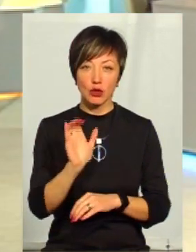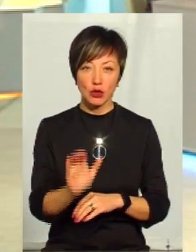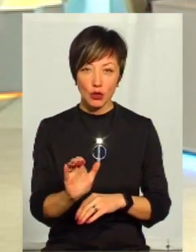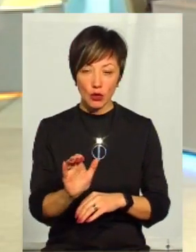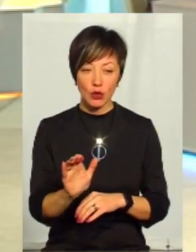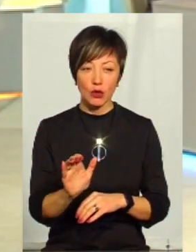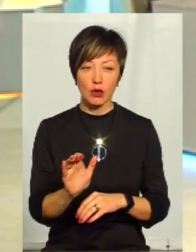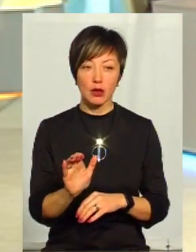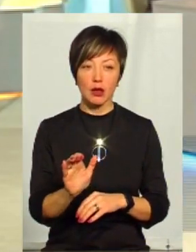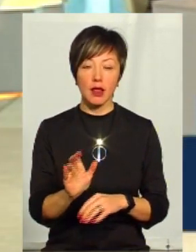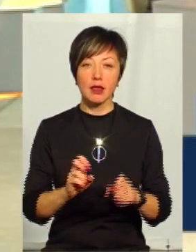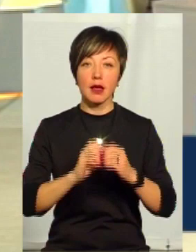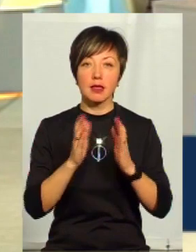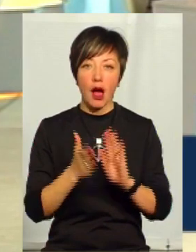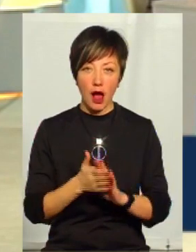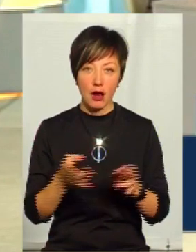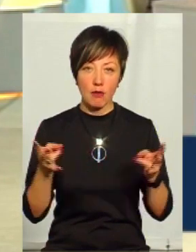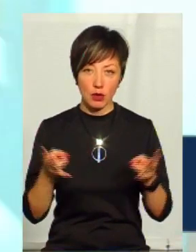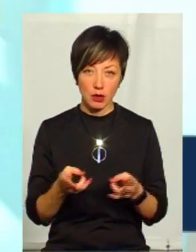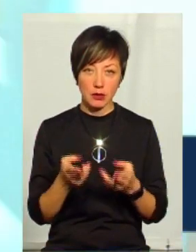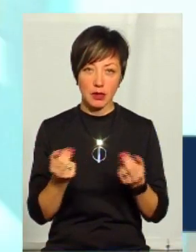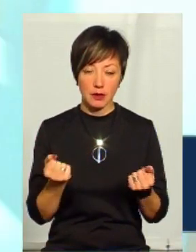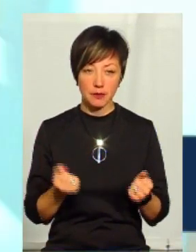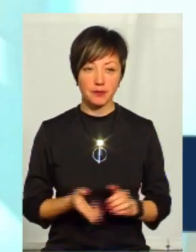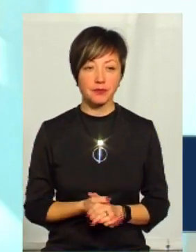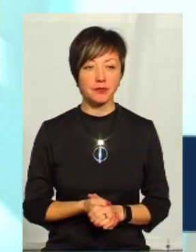власне, на загальні потреби, так? Так.